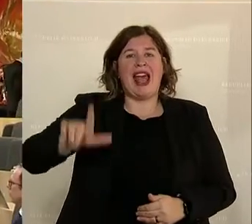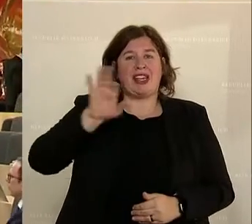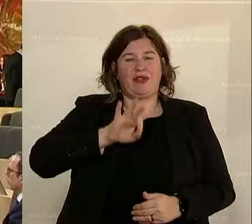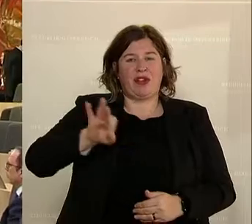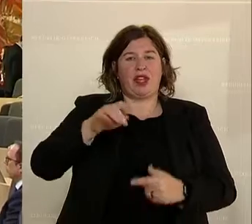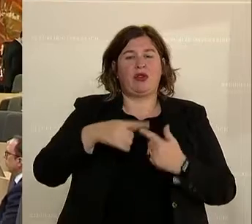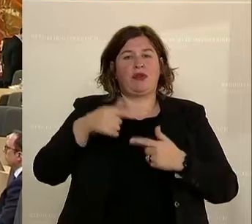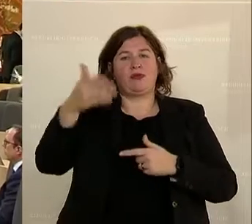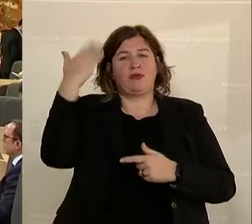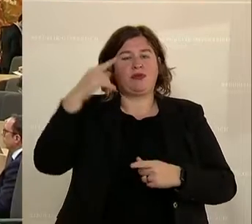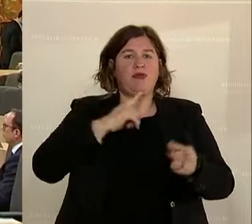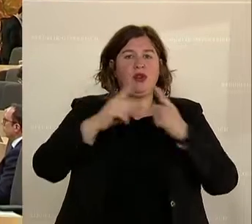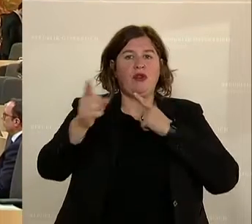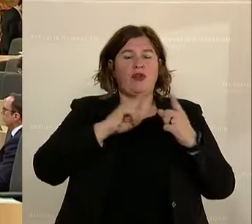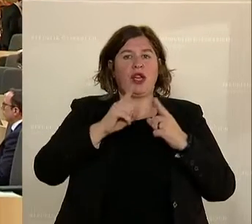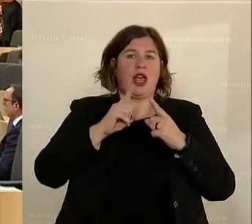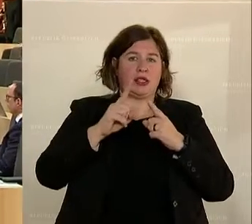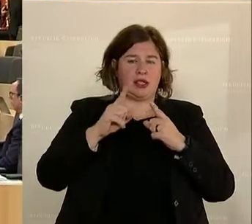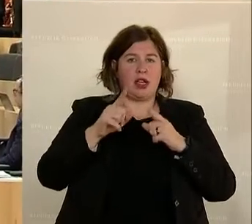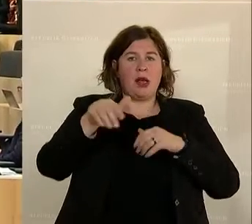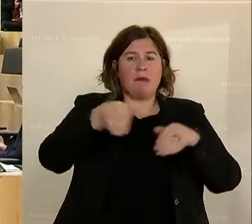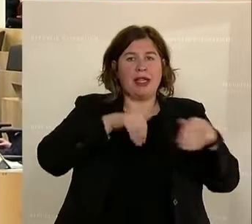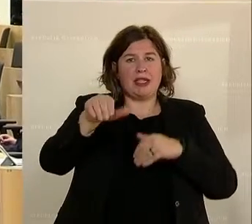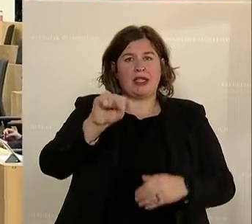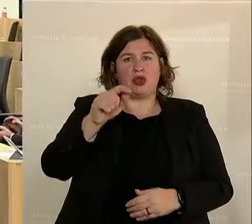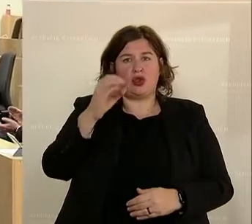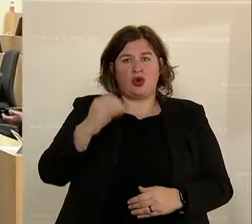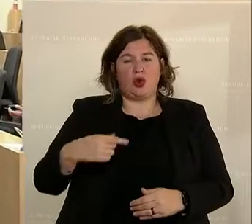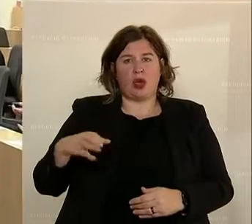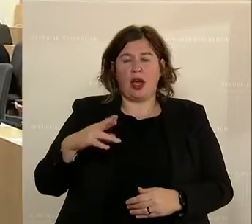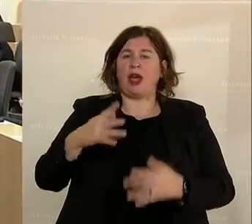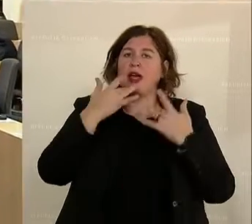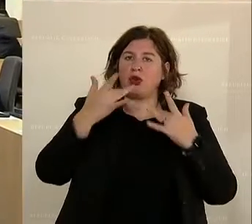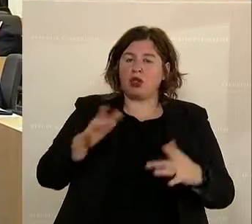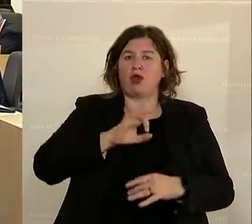Verkehrsminister Stöger. Gratulation für diese Leistungen auch in der Vergangenheit.